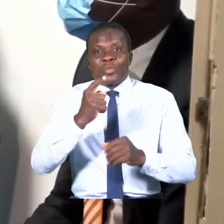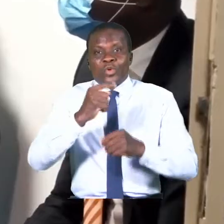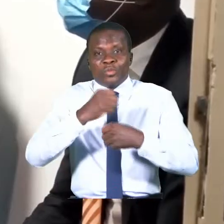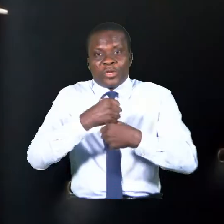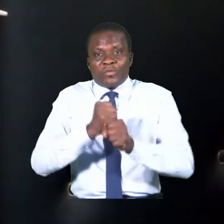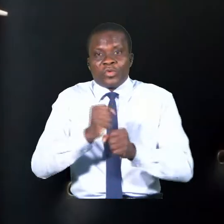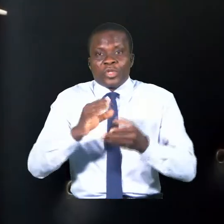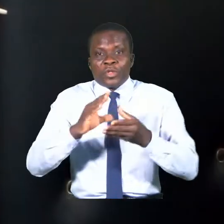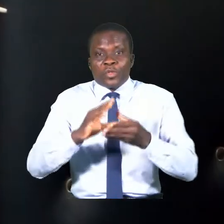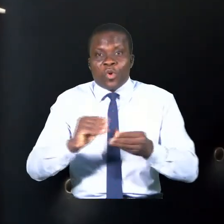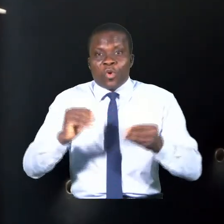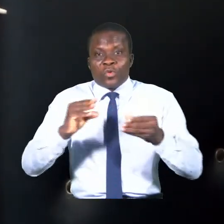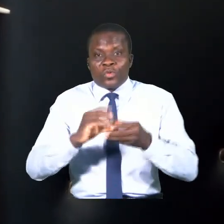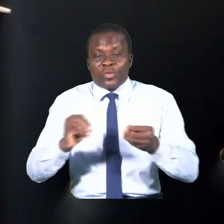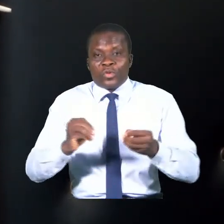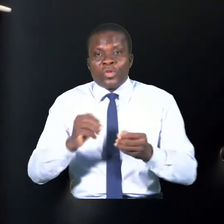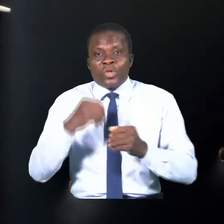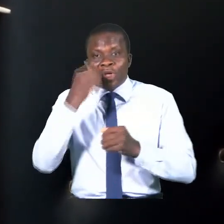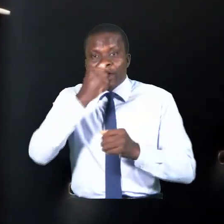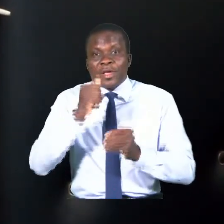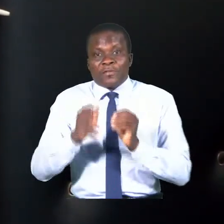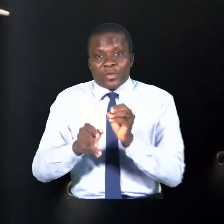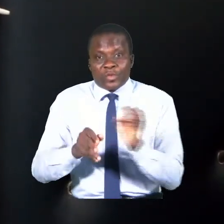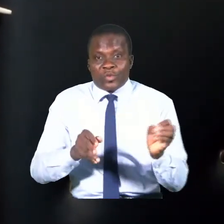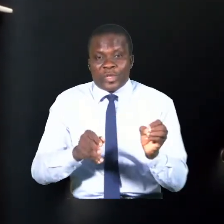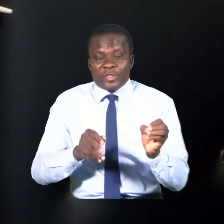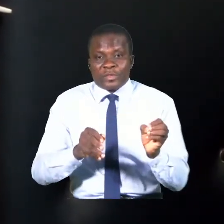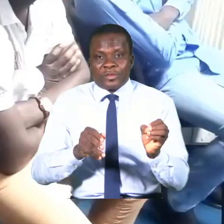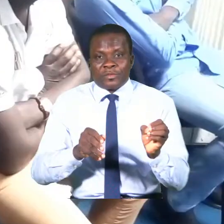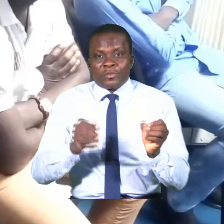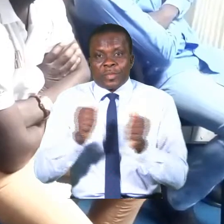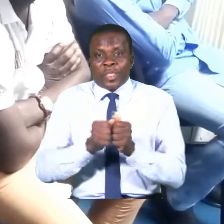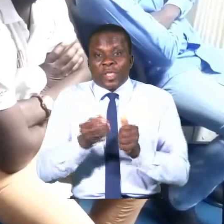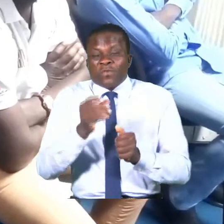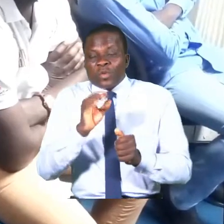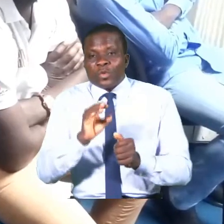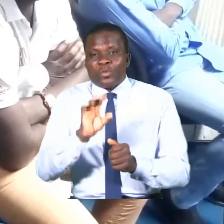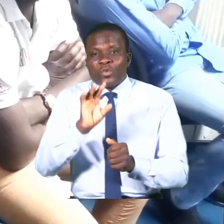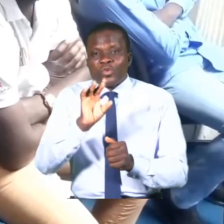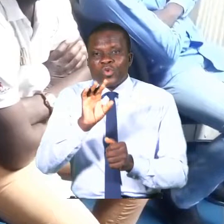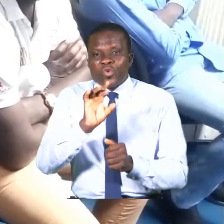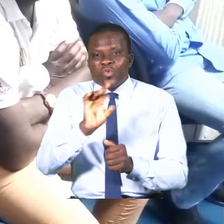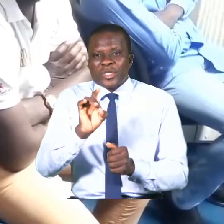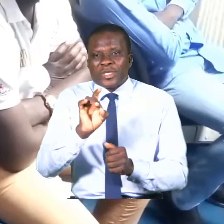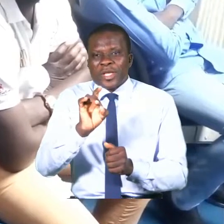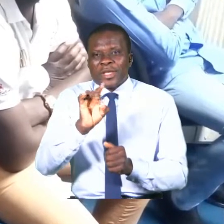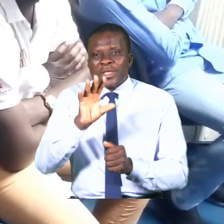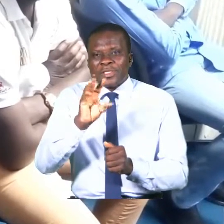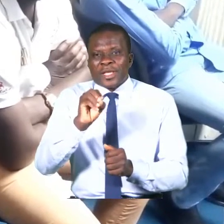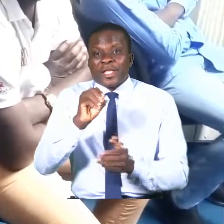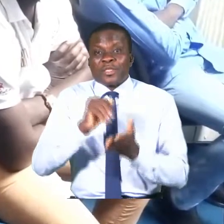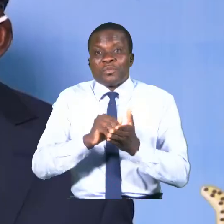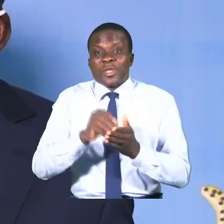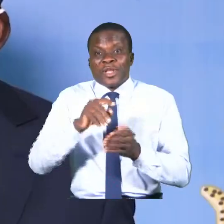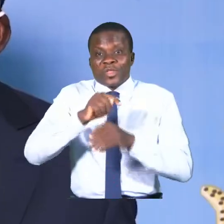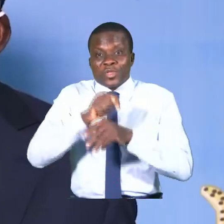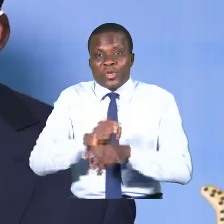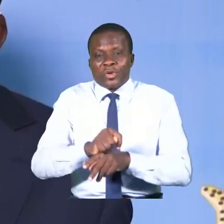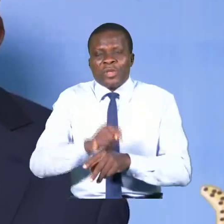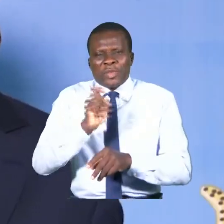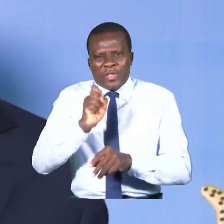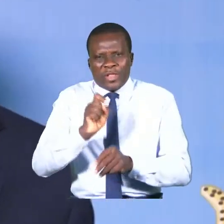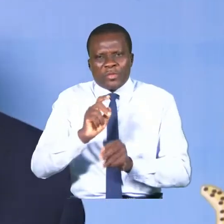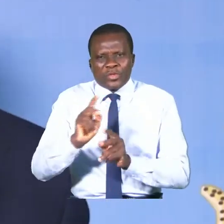de coton en Afrique de l'Ouest, avec un peu plus de 850 000 tonnes. Mais il faut bien des populations